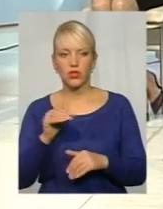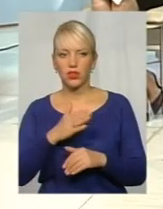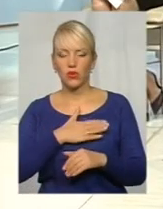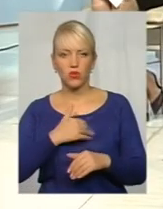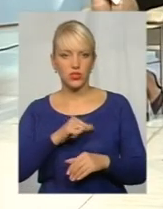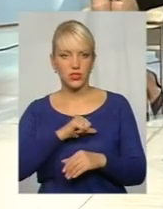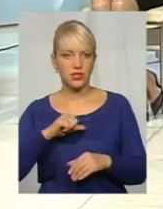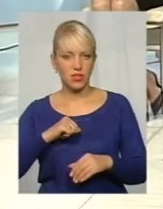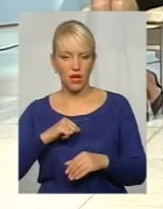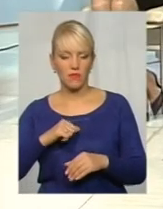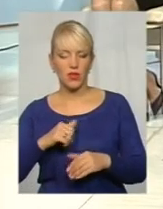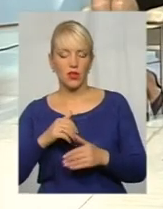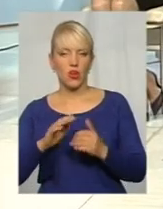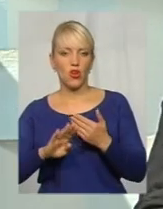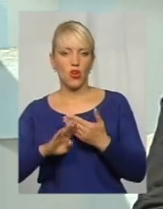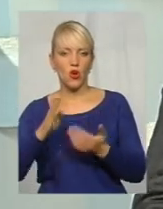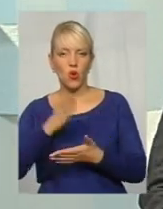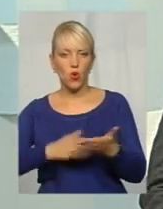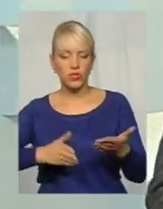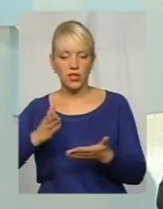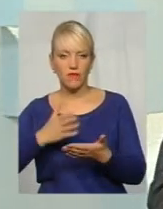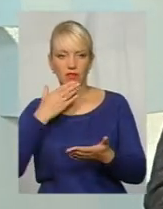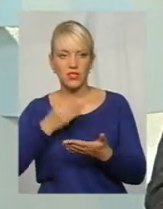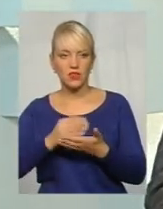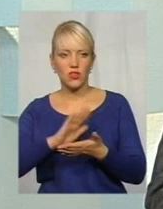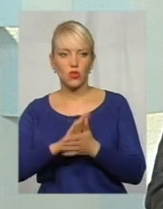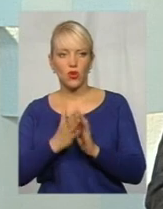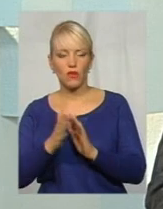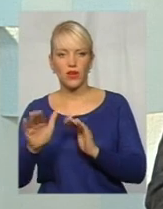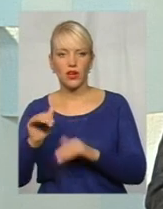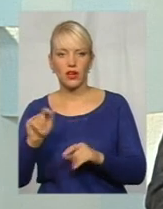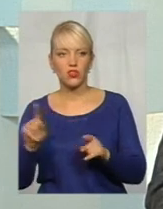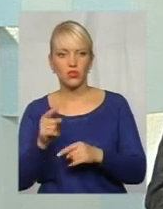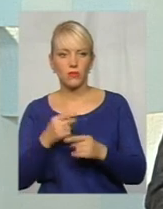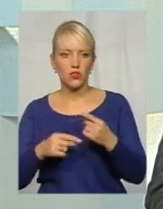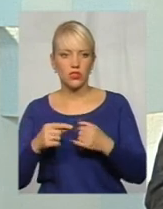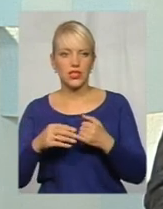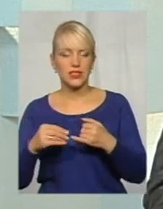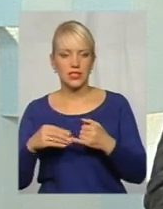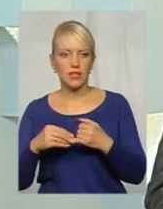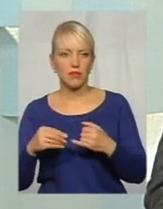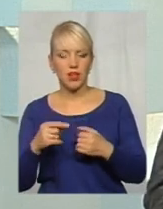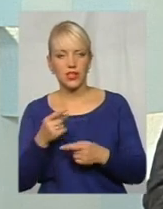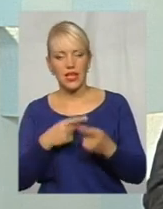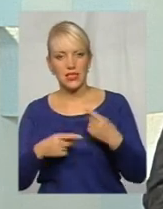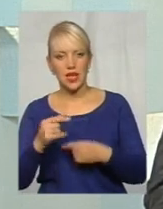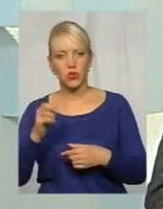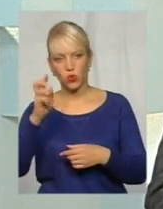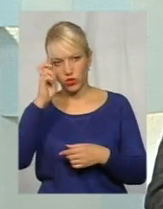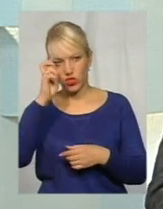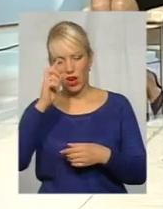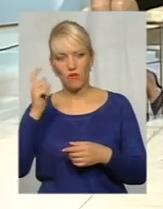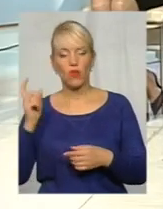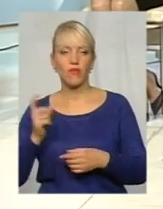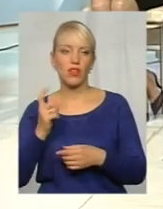розірвати договір оренди, а щоб повернути земельну ділянку, земельні ділянки назад у державну власність,